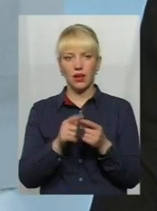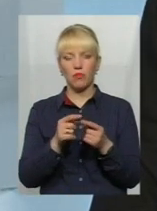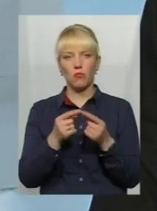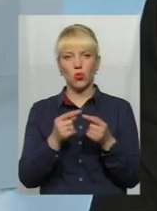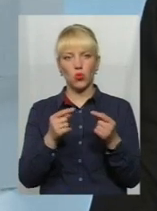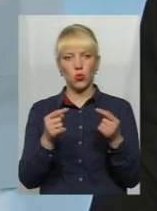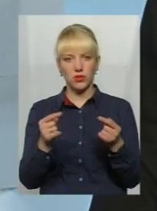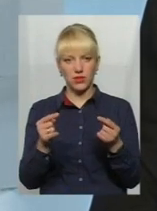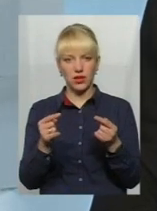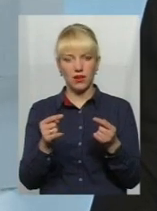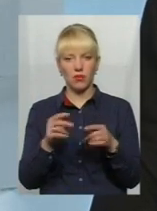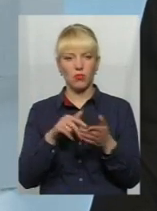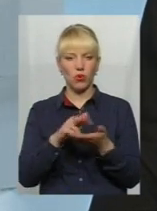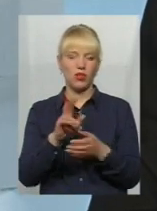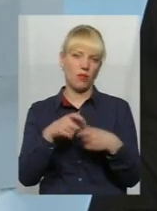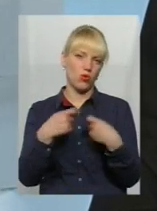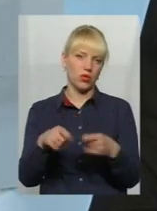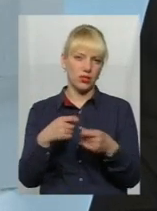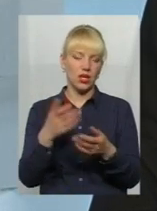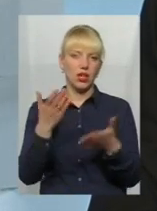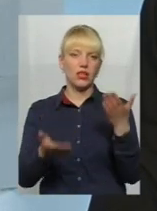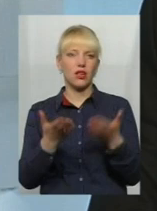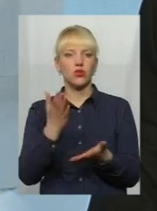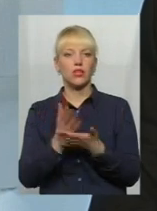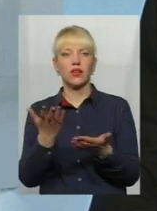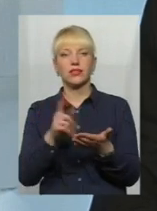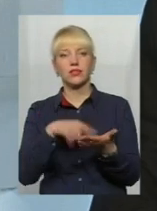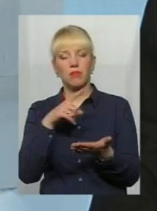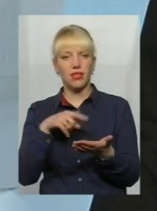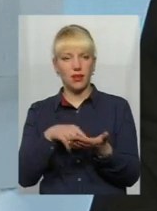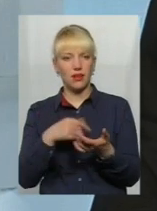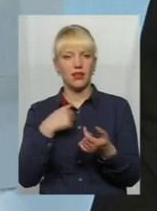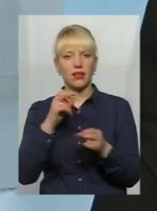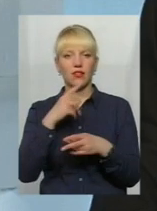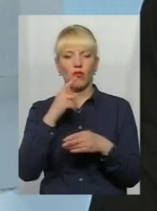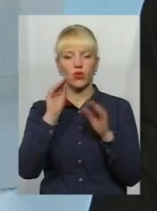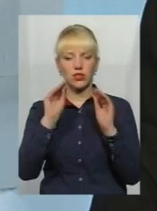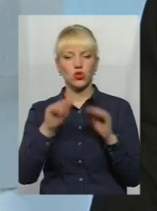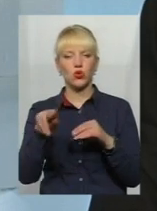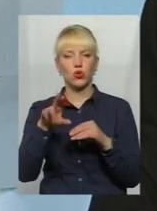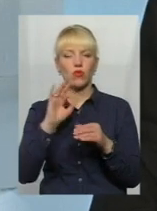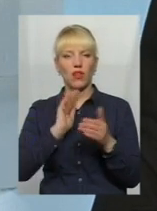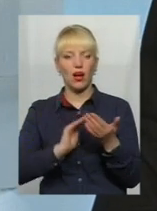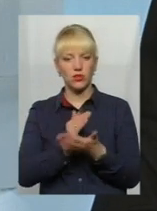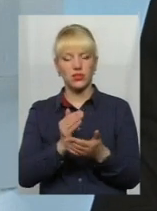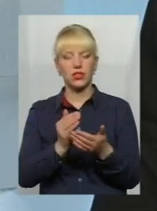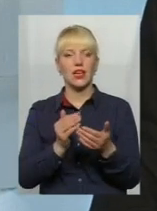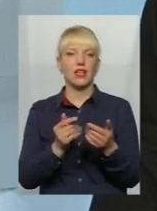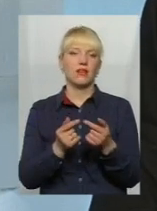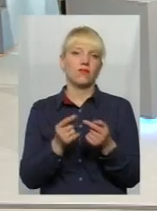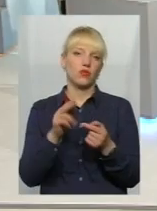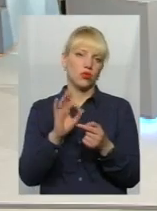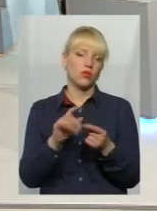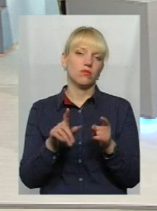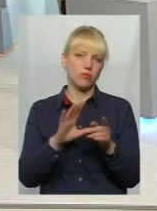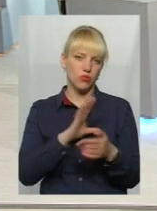проходить на подачу і реалізацію. Якщо є якісь питання, як я називав вже статистику щодо якості продукції, то вже, на жаль, такі випадки